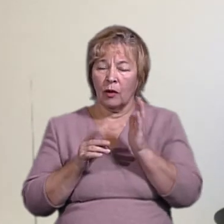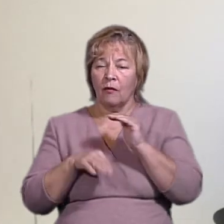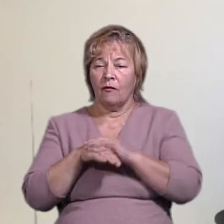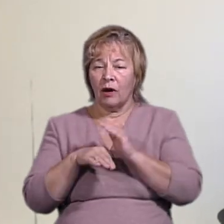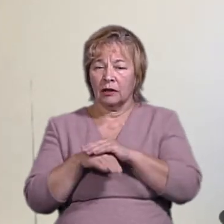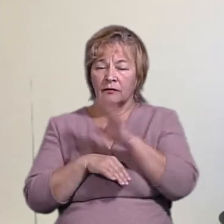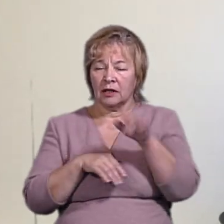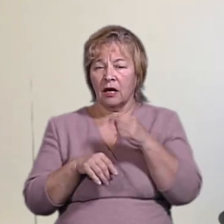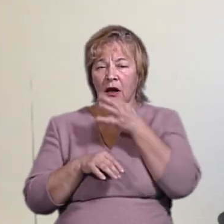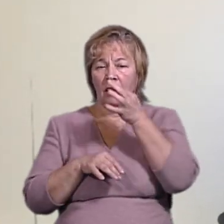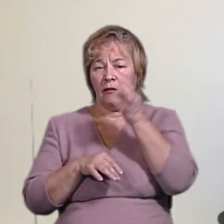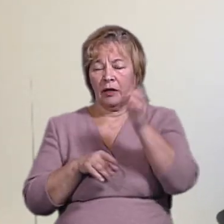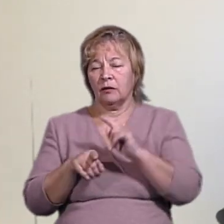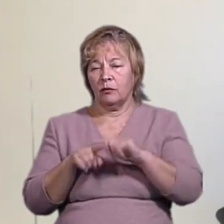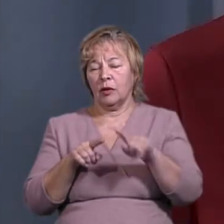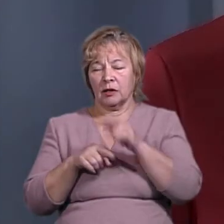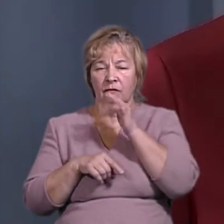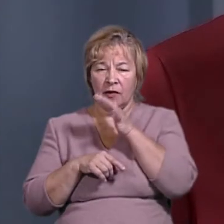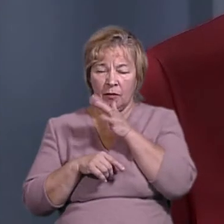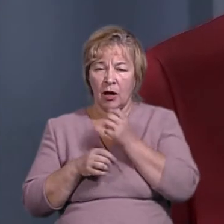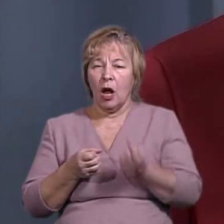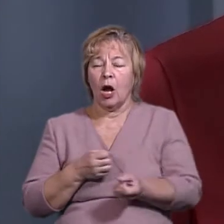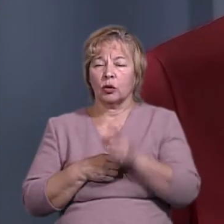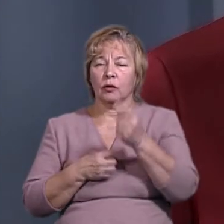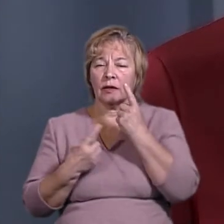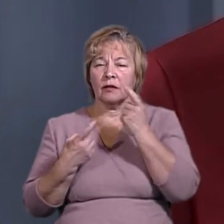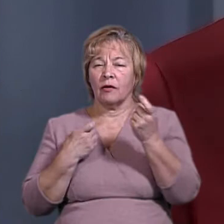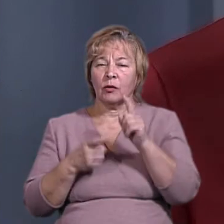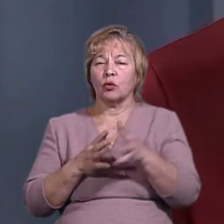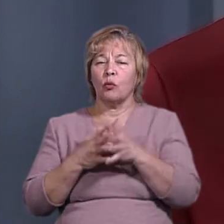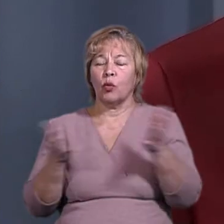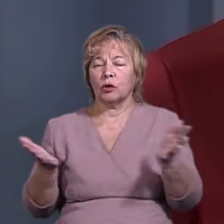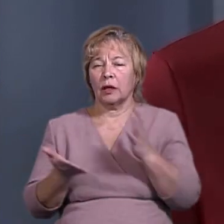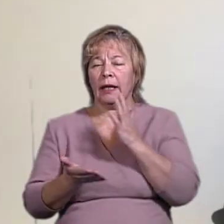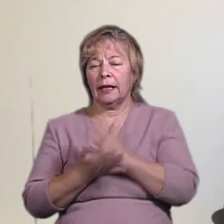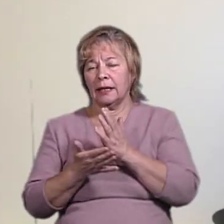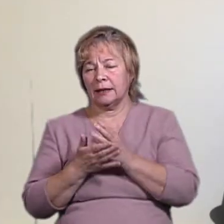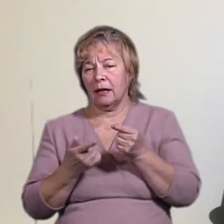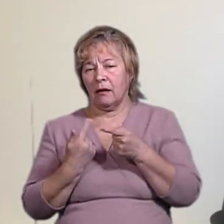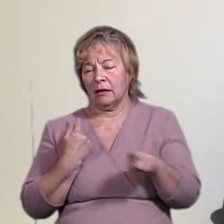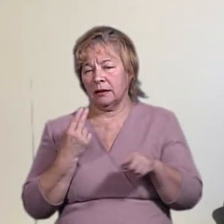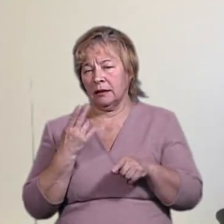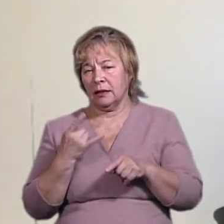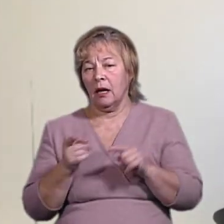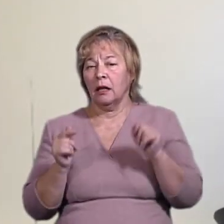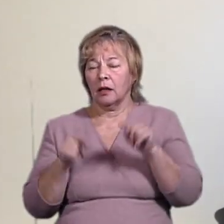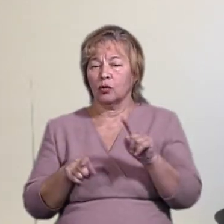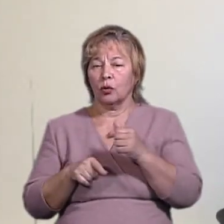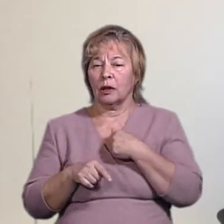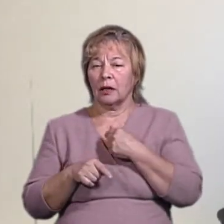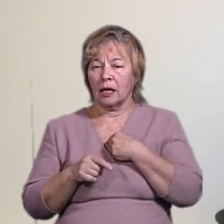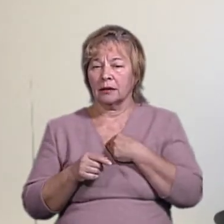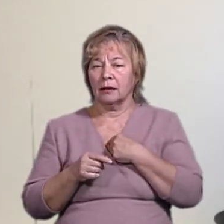наступні відомості найближчим часом. А звідки у вас інформація, що більше розбіжностей? Тому що до нас